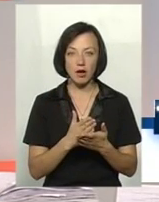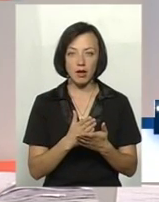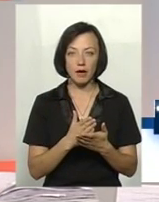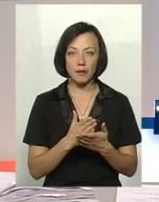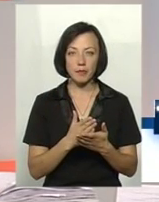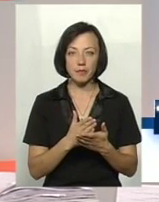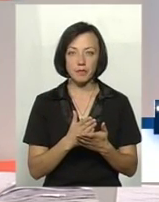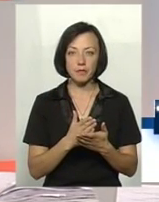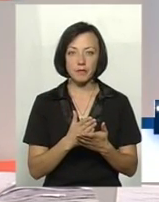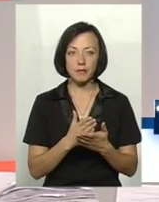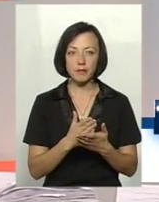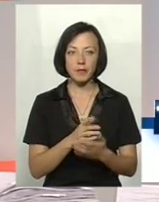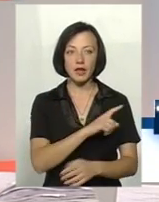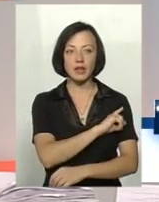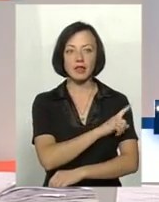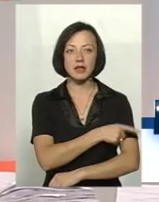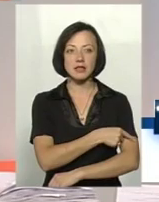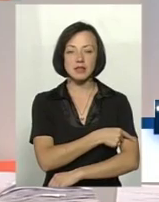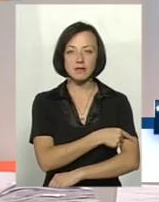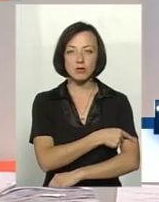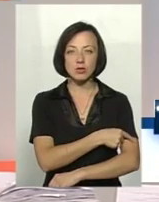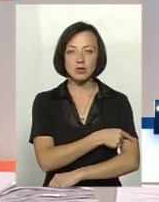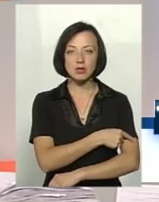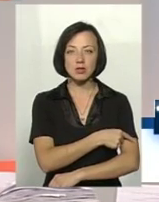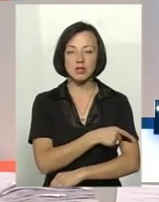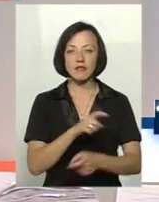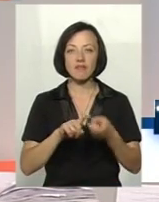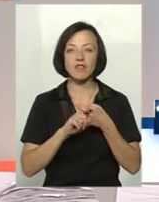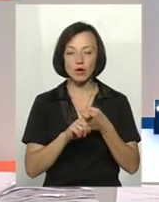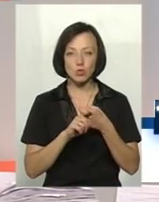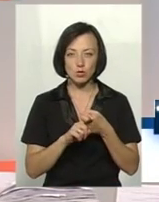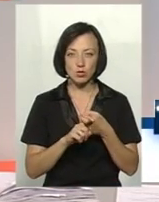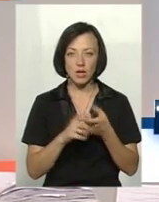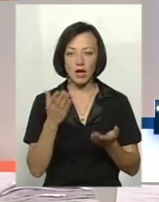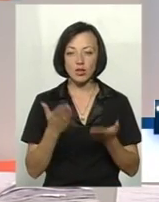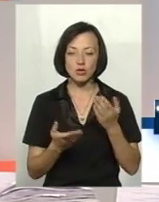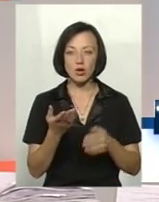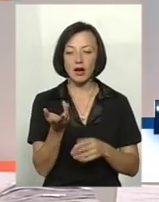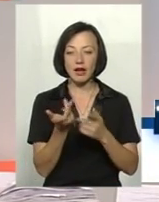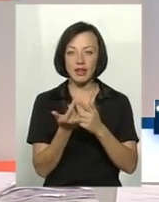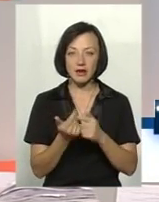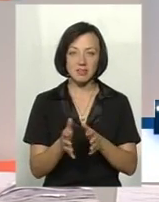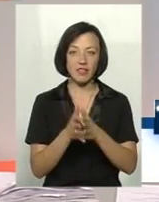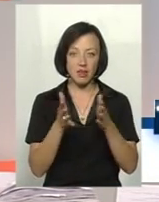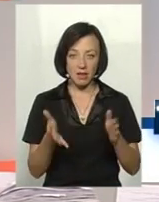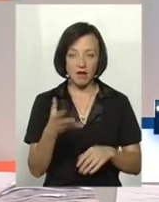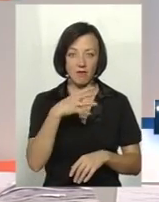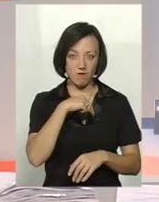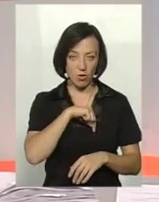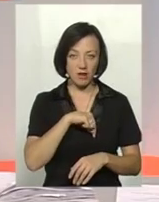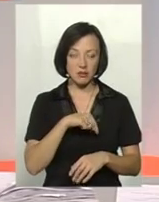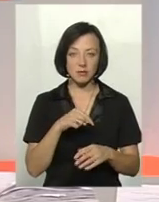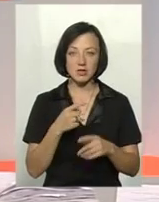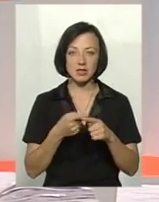інтенсивності або концентрації збудника в організмі. Якщо кількість його велика, тоді і це,